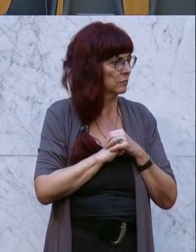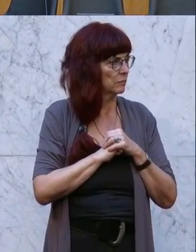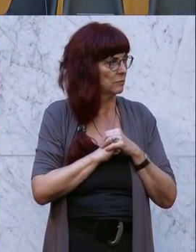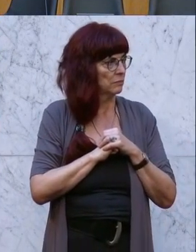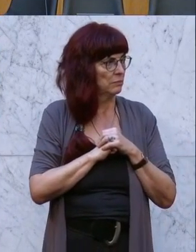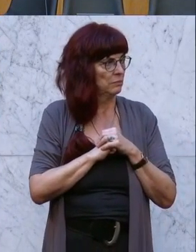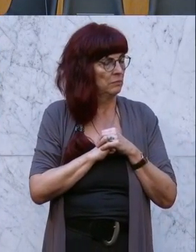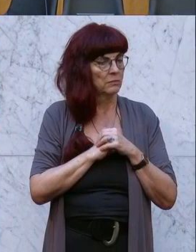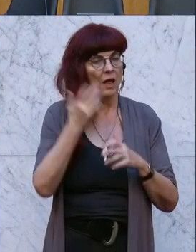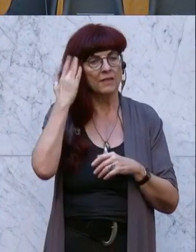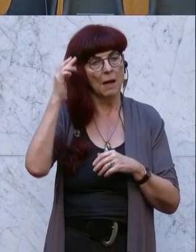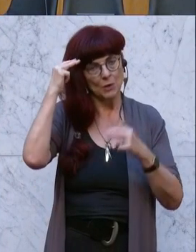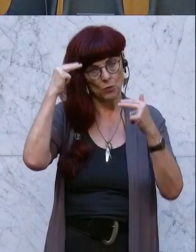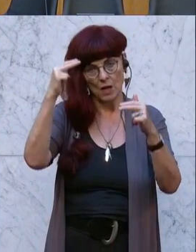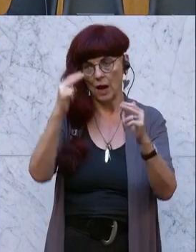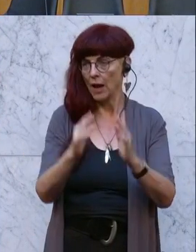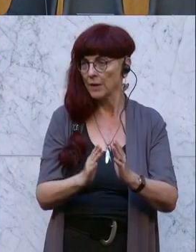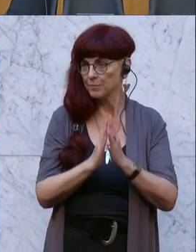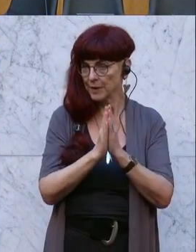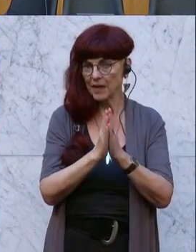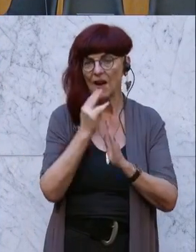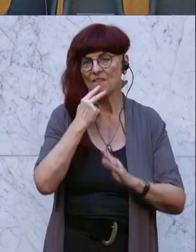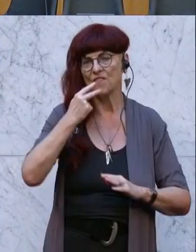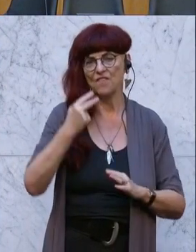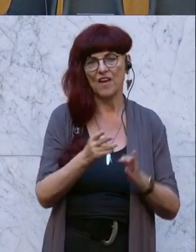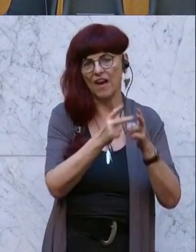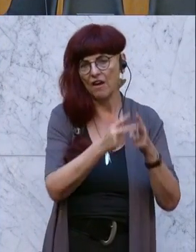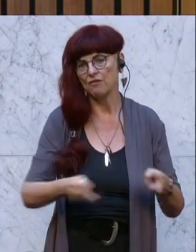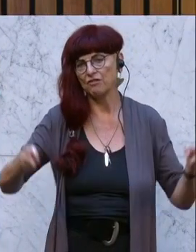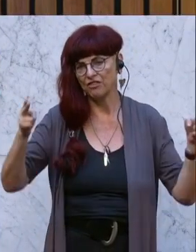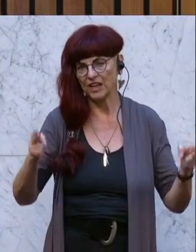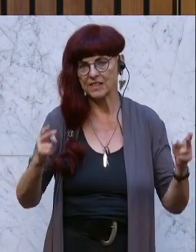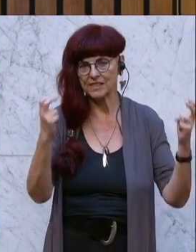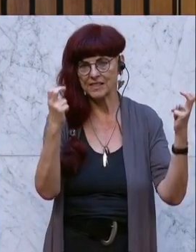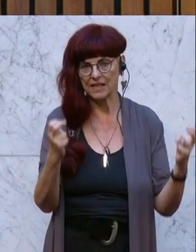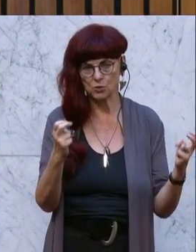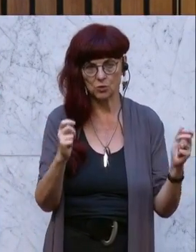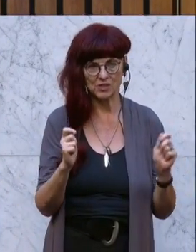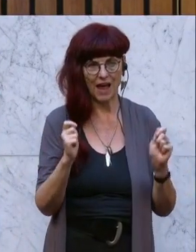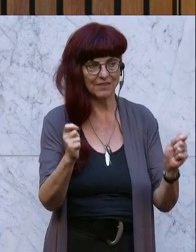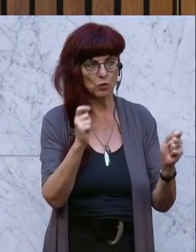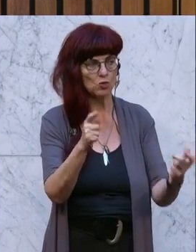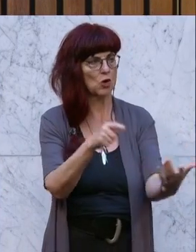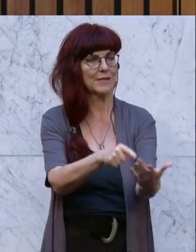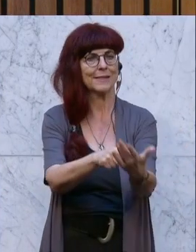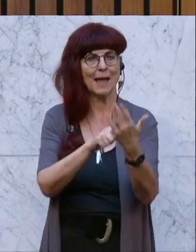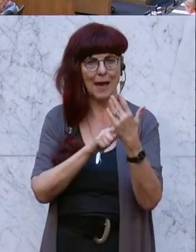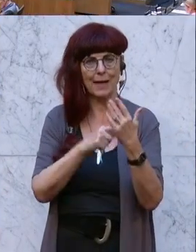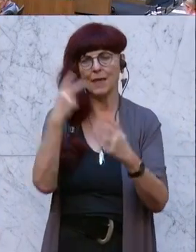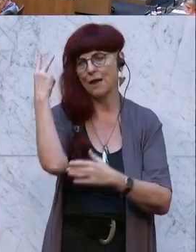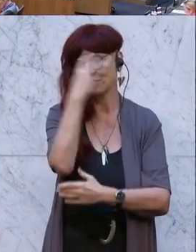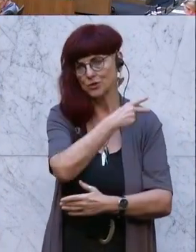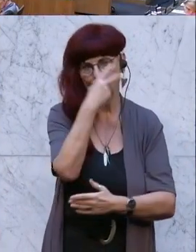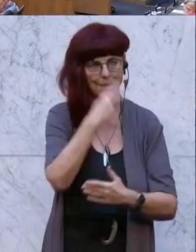Und ich darf die Damen und Herren, die für diesen Fristsetzungsantrag sind, um ein Zeichen der Zustimmung suchen.